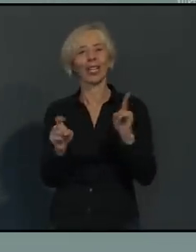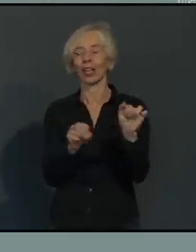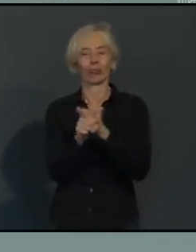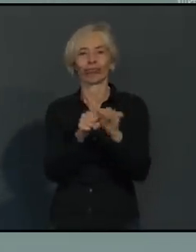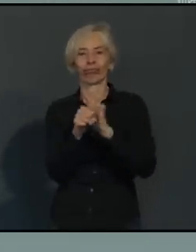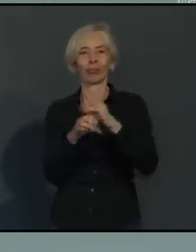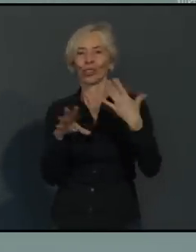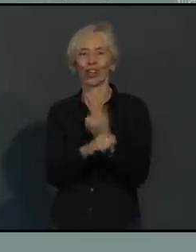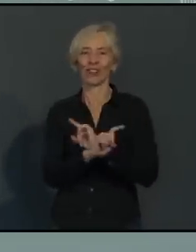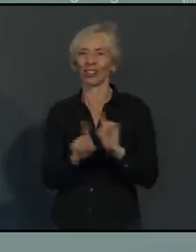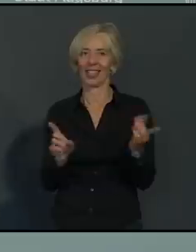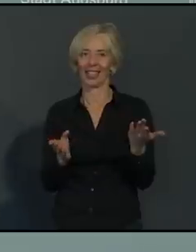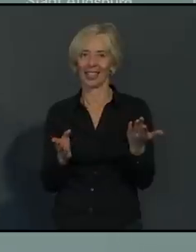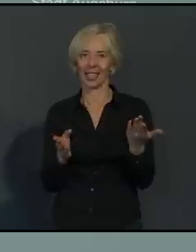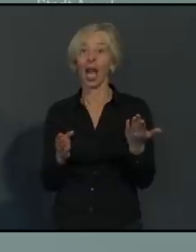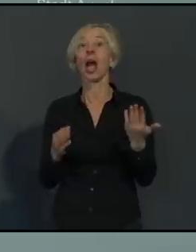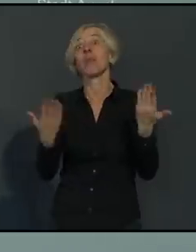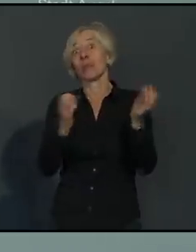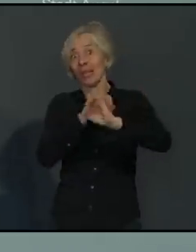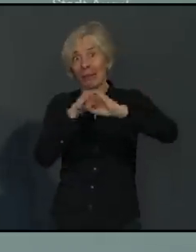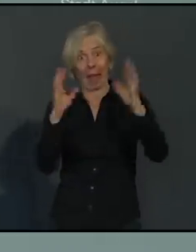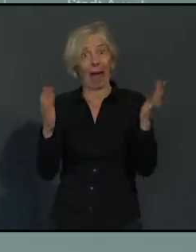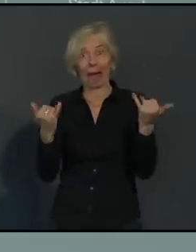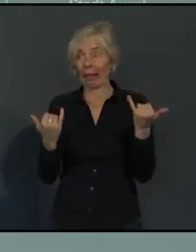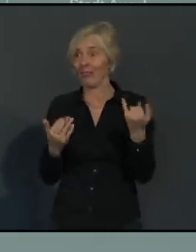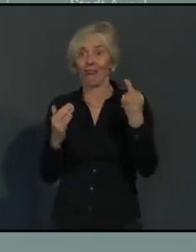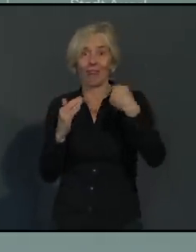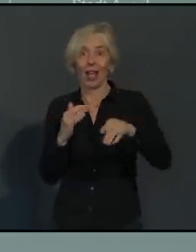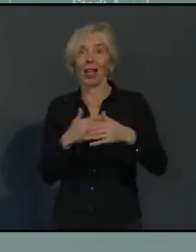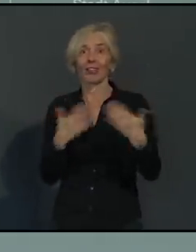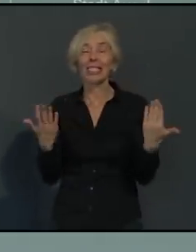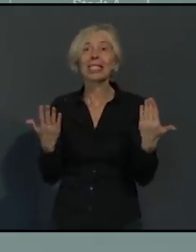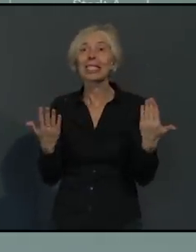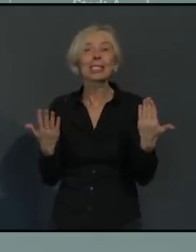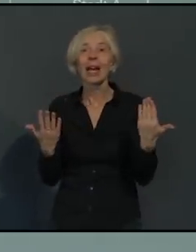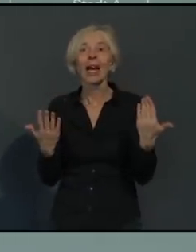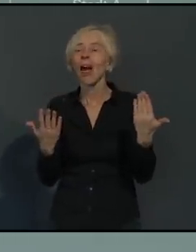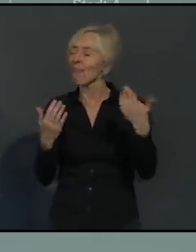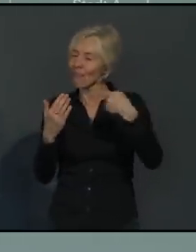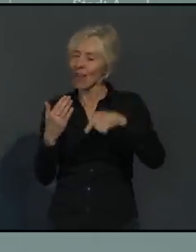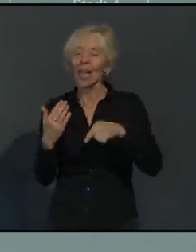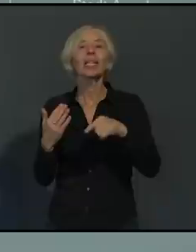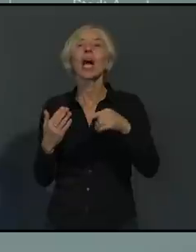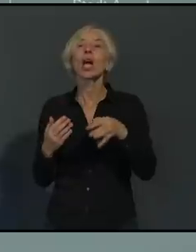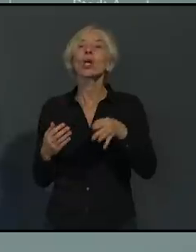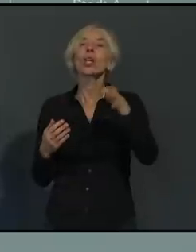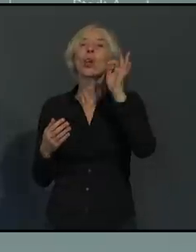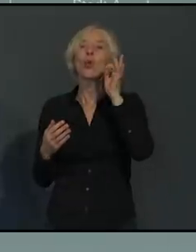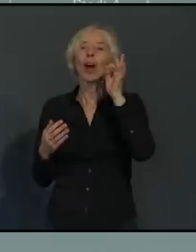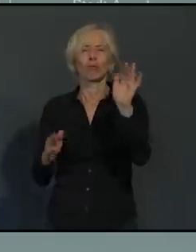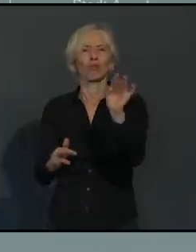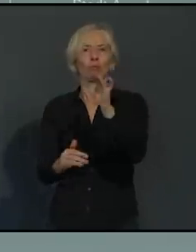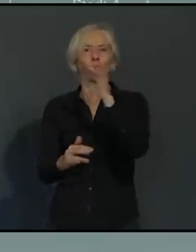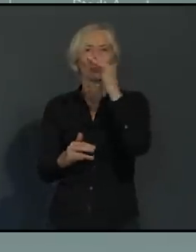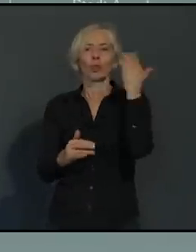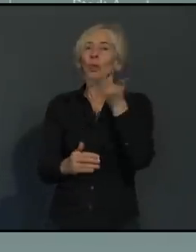schon nicht den Geruch von Glühwein und Bratwurst haben, ist Licht, Lichter. Diese wird es in der Augsburger